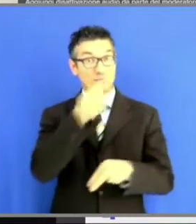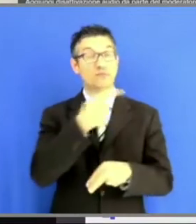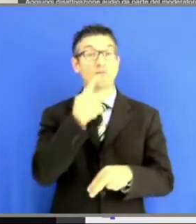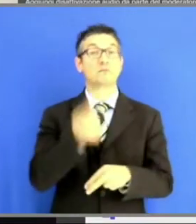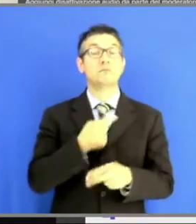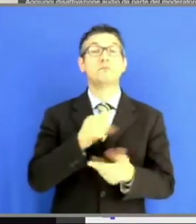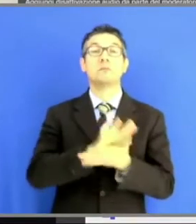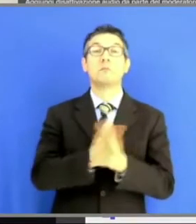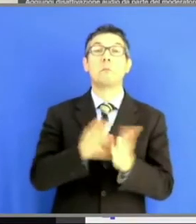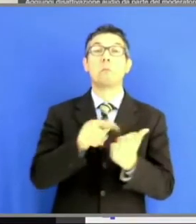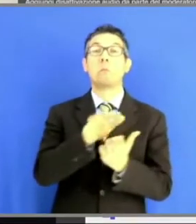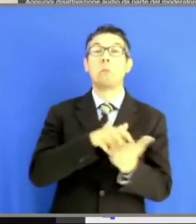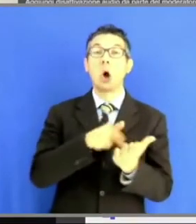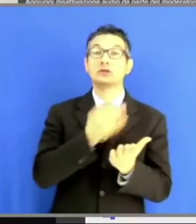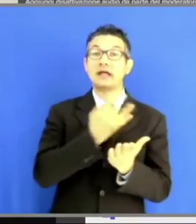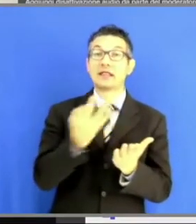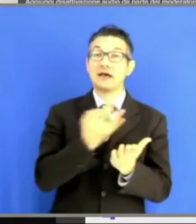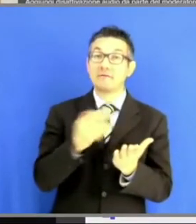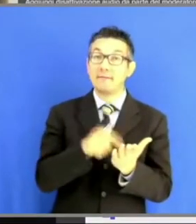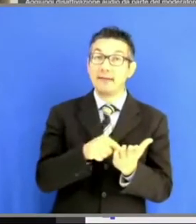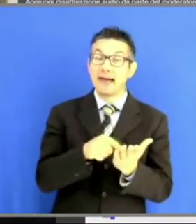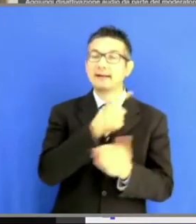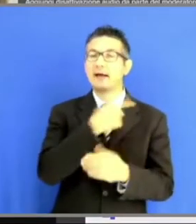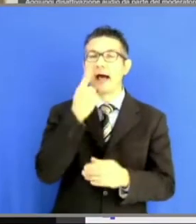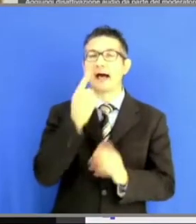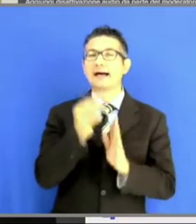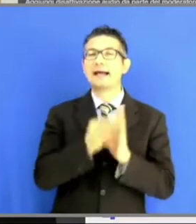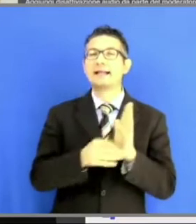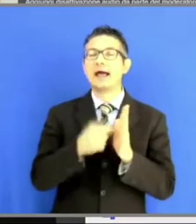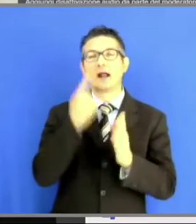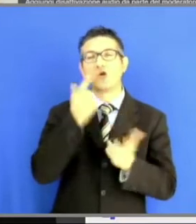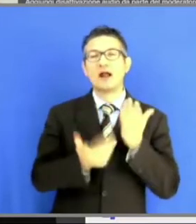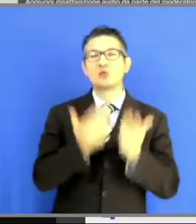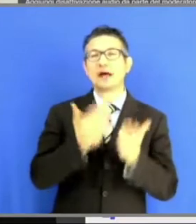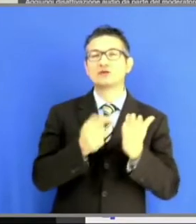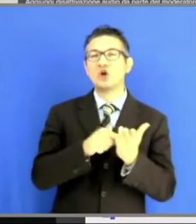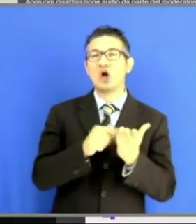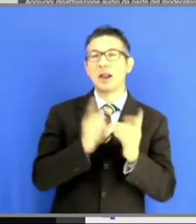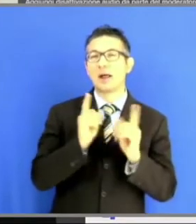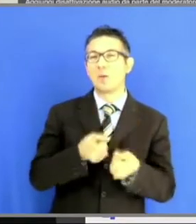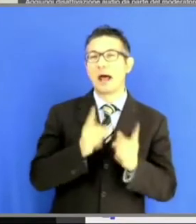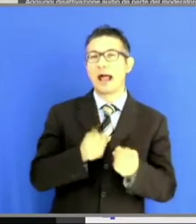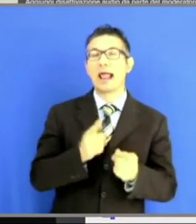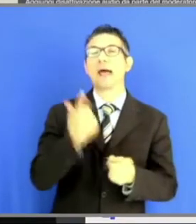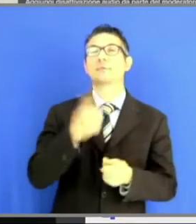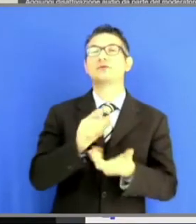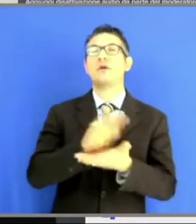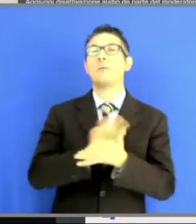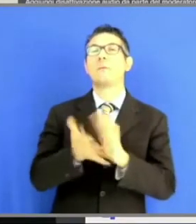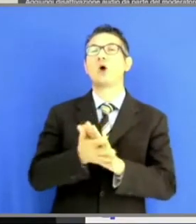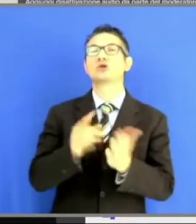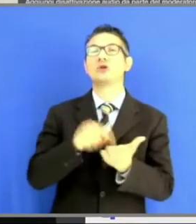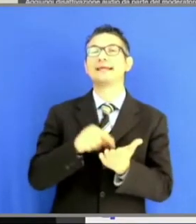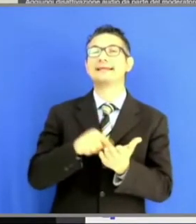con quale criterio è stata fatta questa valutazione, visto che poi le polizze a posteriori sono